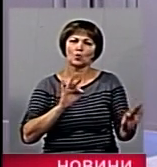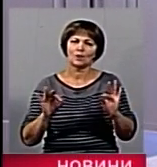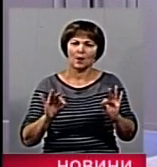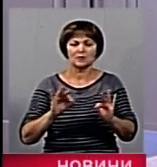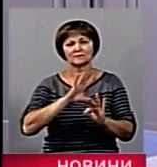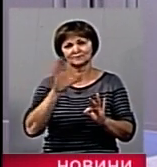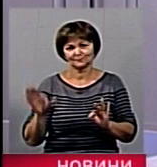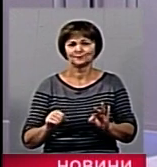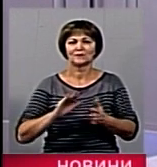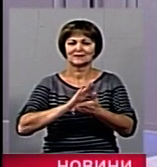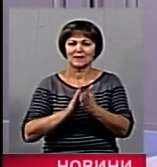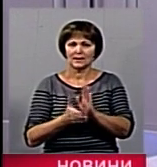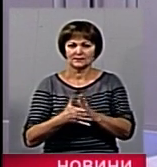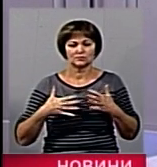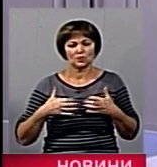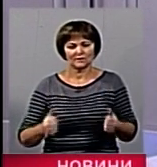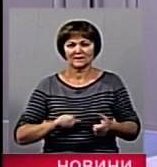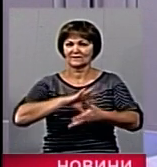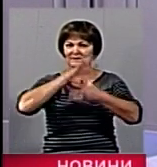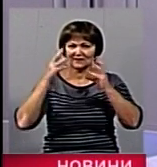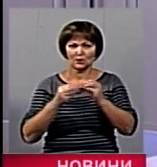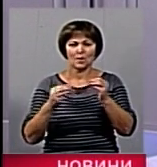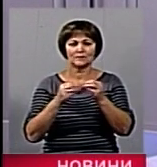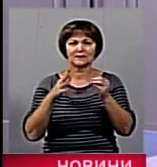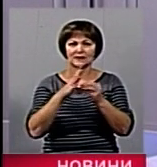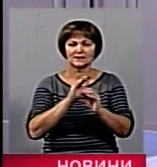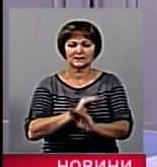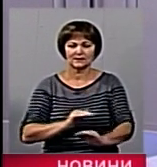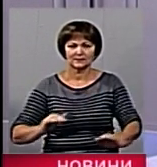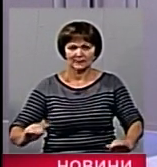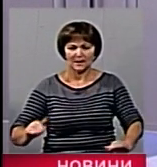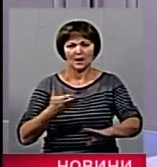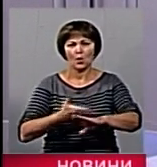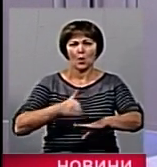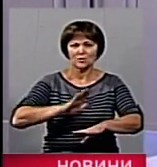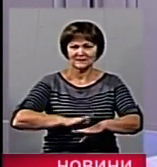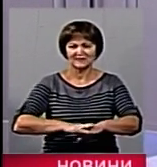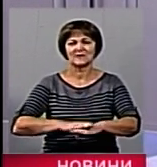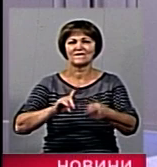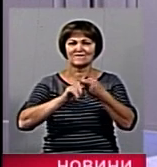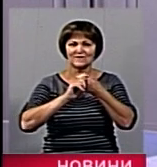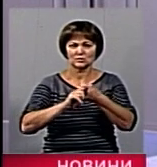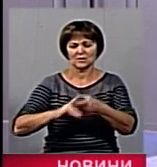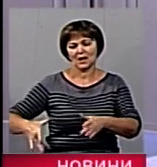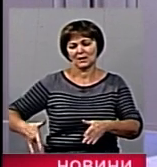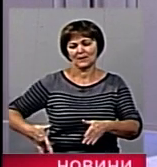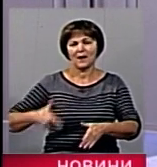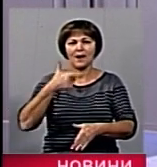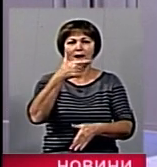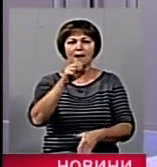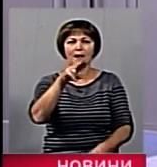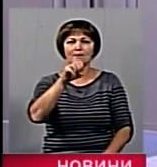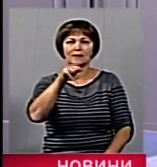стані, всього у відділенні проліковано 15 дітей з діагнозом гострий вірусний гепатит А. Також Держпродспоживслужба